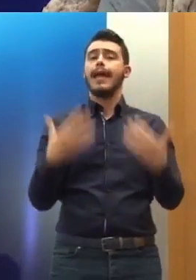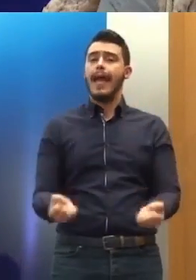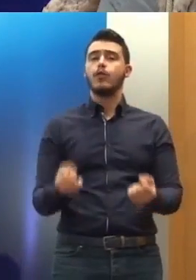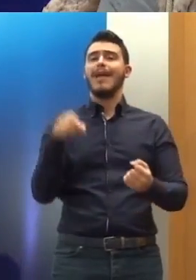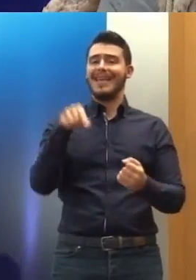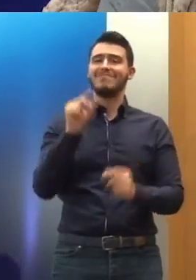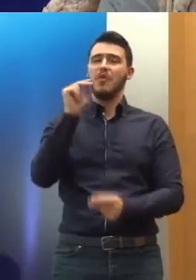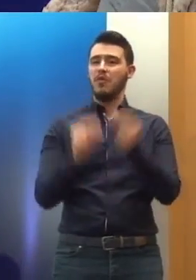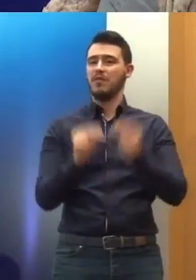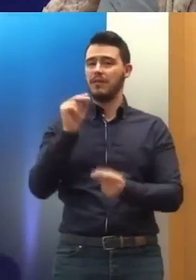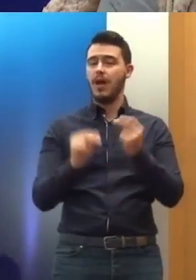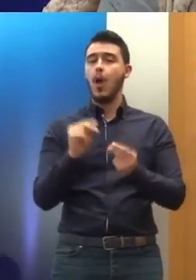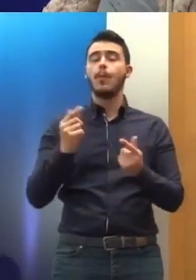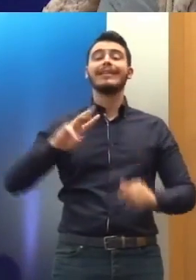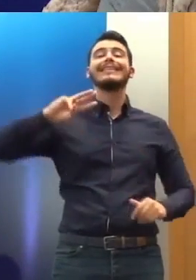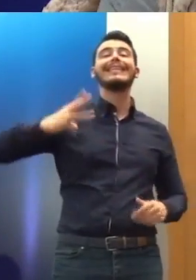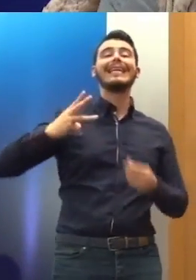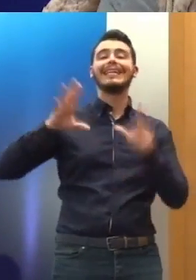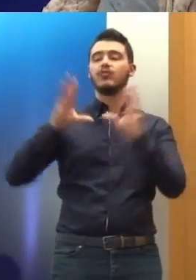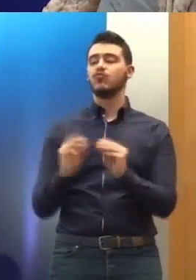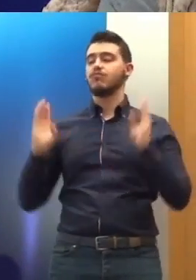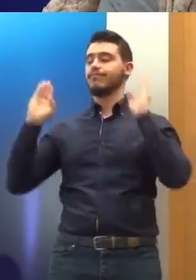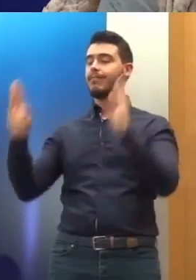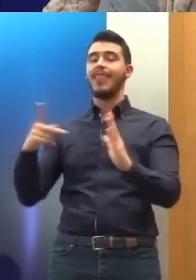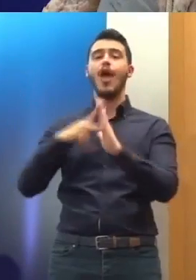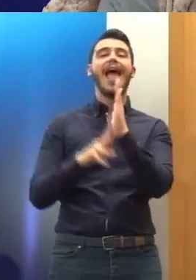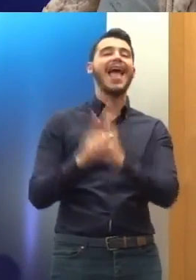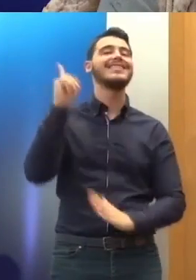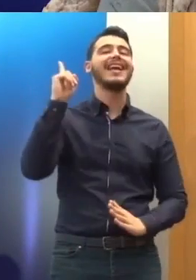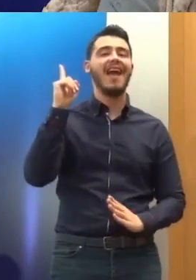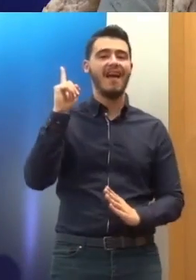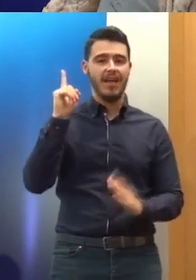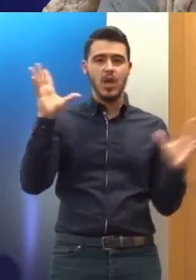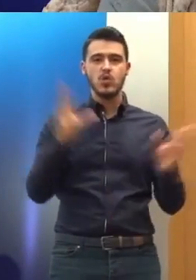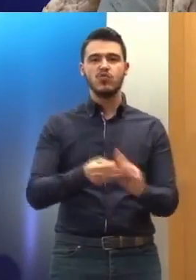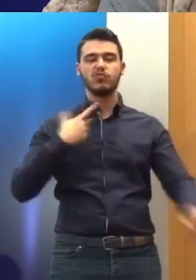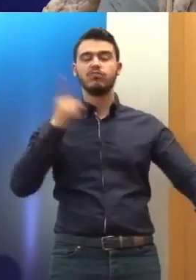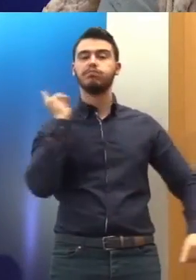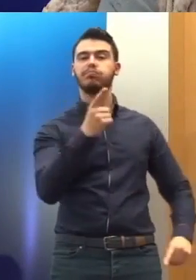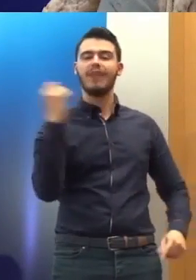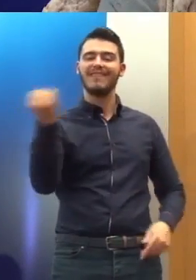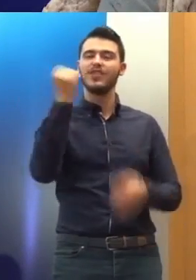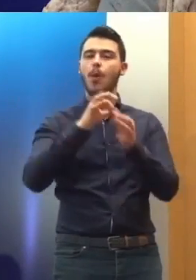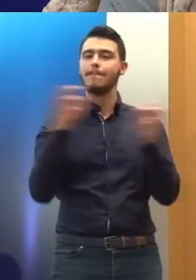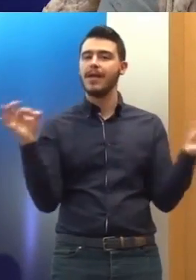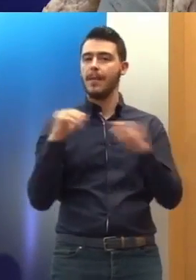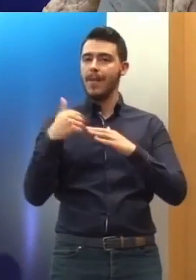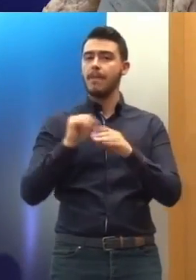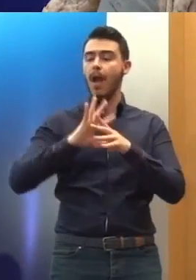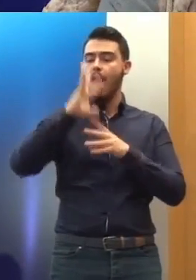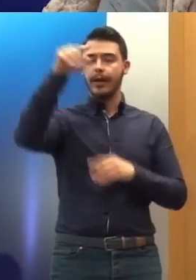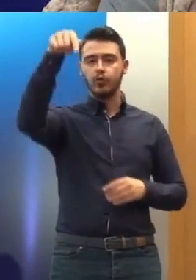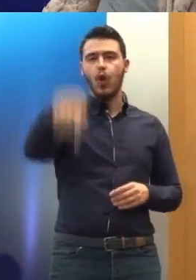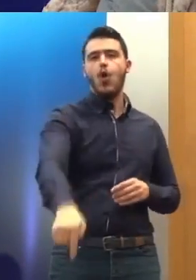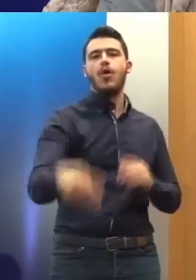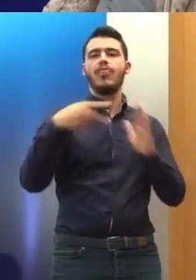Η τελευταία περίοδος ξεκινά από την επάβριο της δημόσιας δήλωσης, το 2011 Και φτάνει ως τις μέρες μας